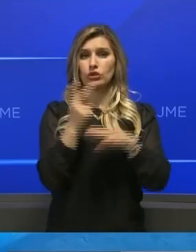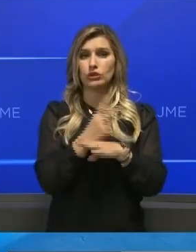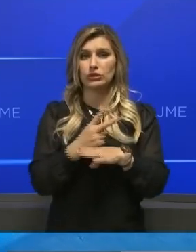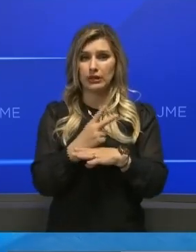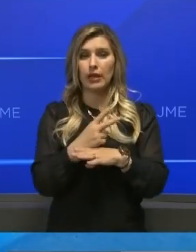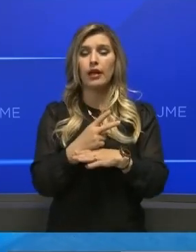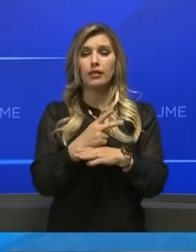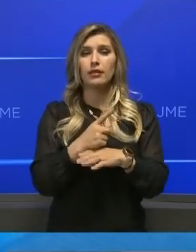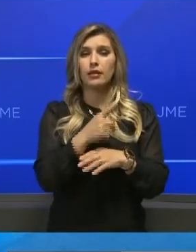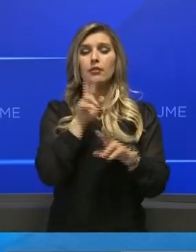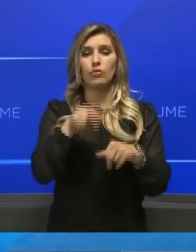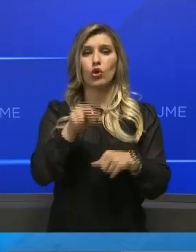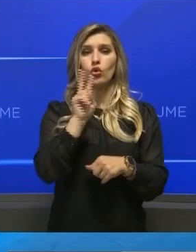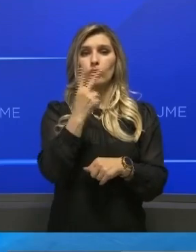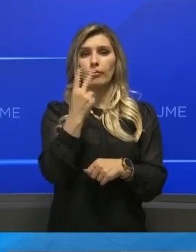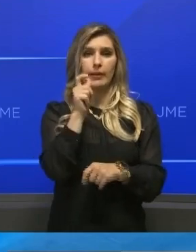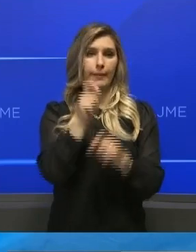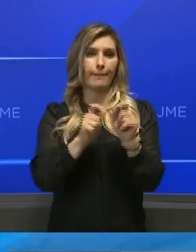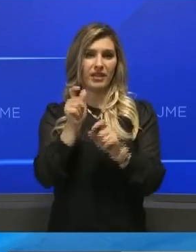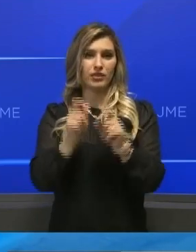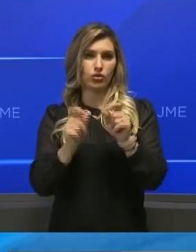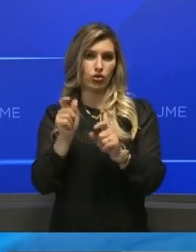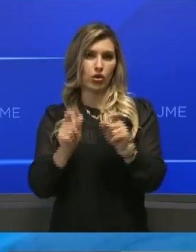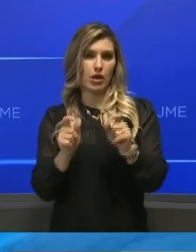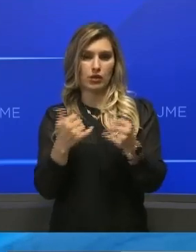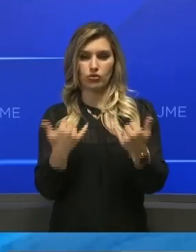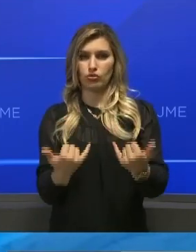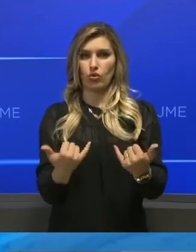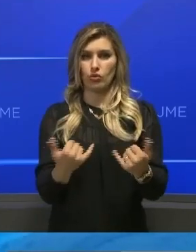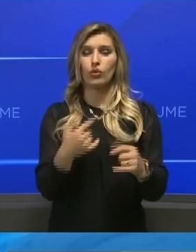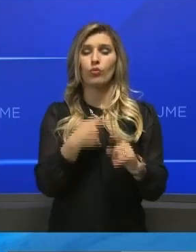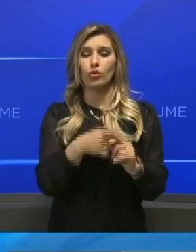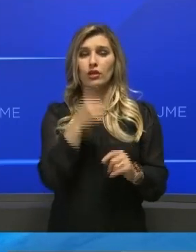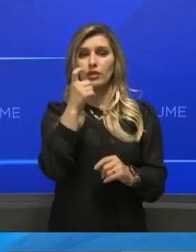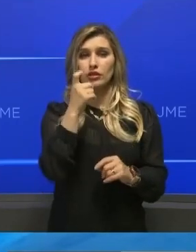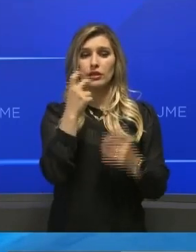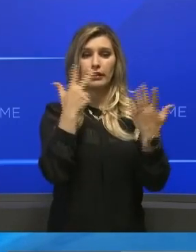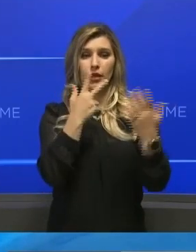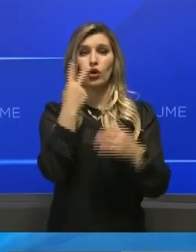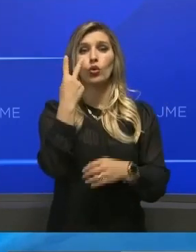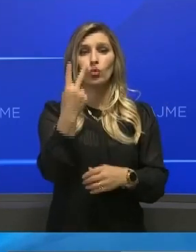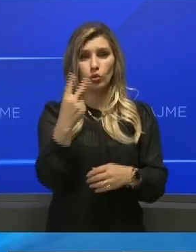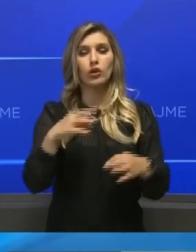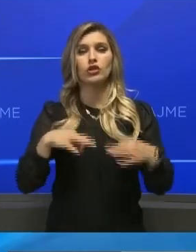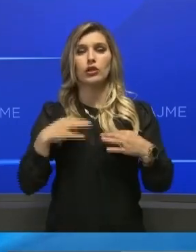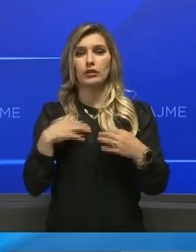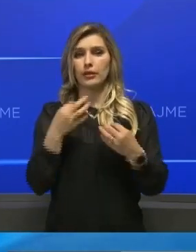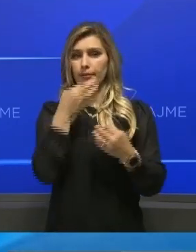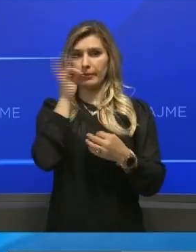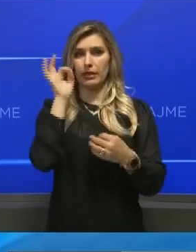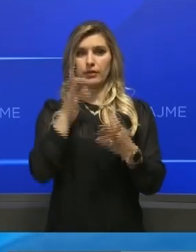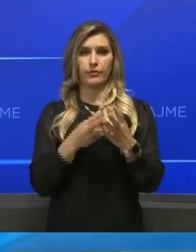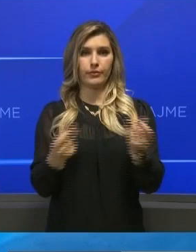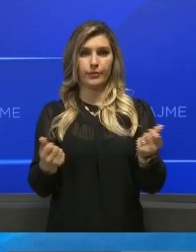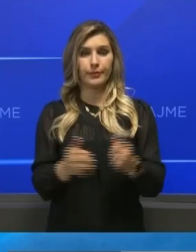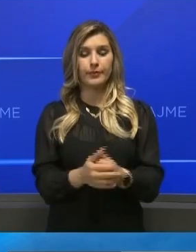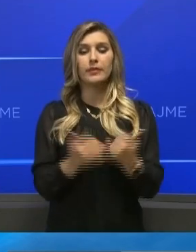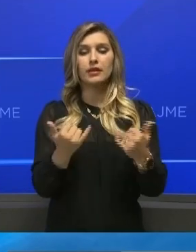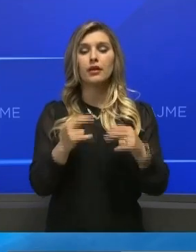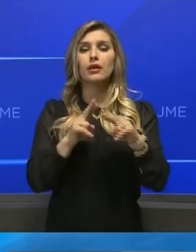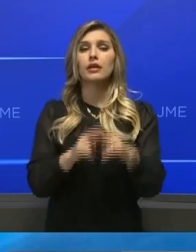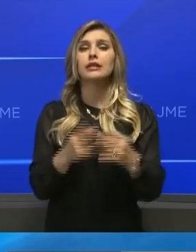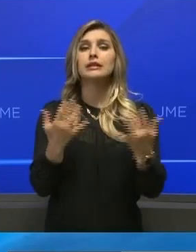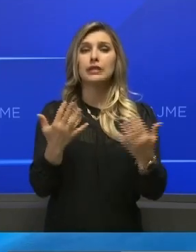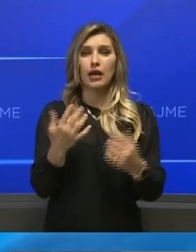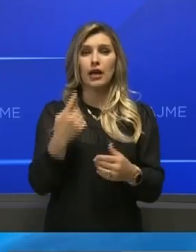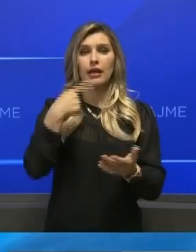se janë shënuar 12 rastet të reja me COVID-19, dhe risa 182 qytetar janë shëruar. Numri rastave aktive në vend